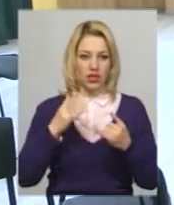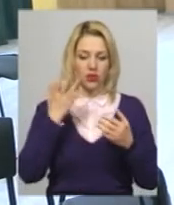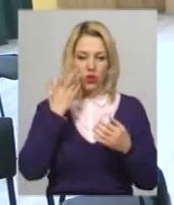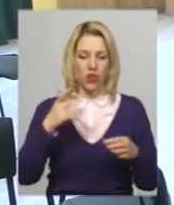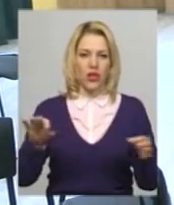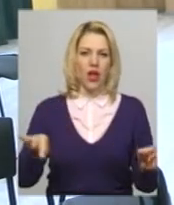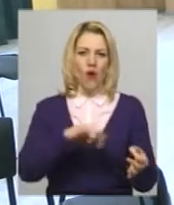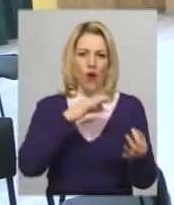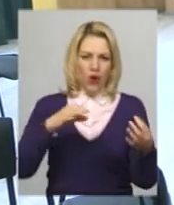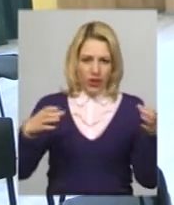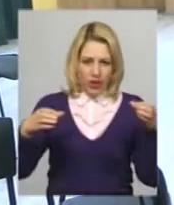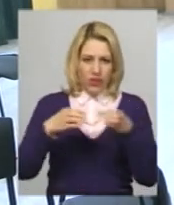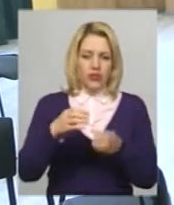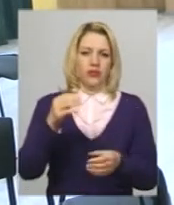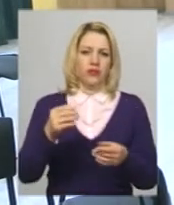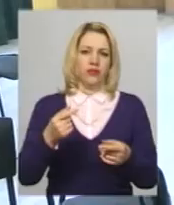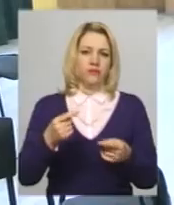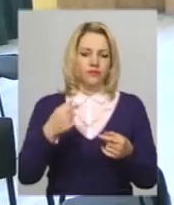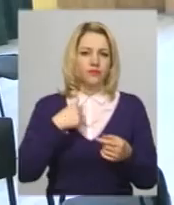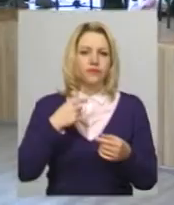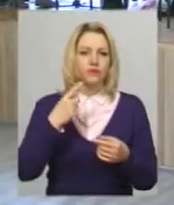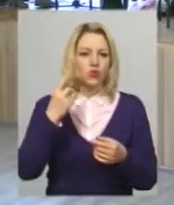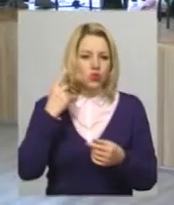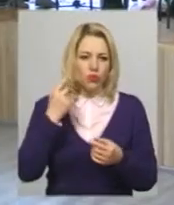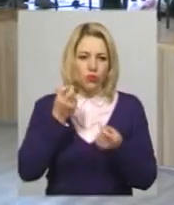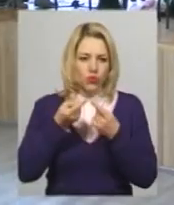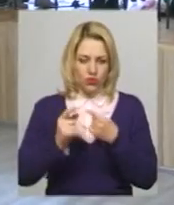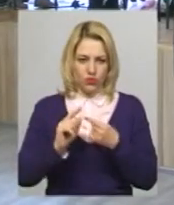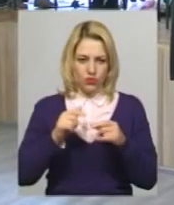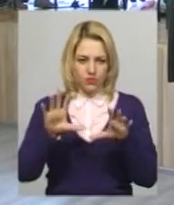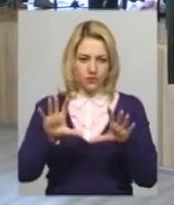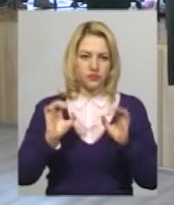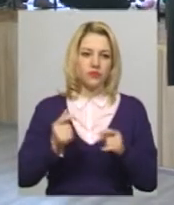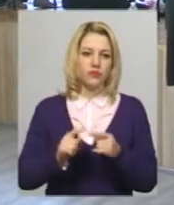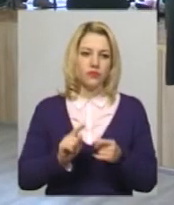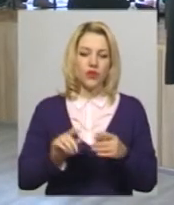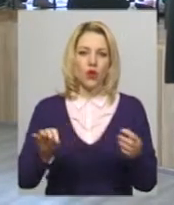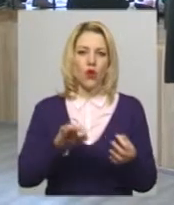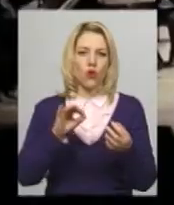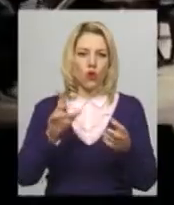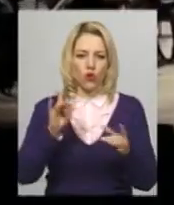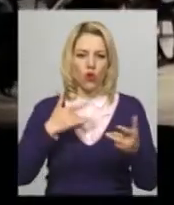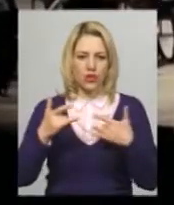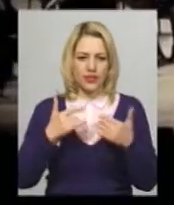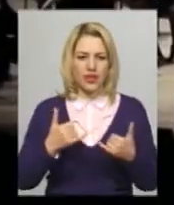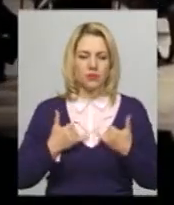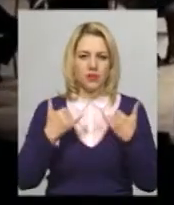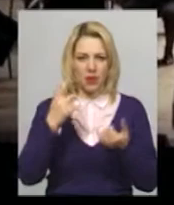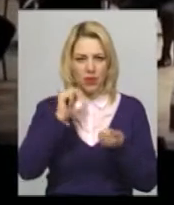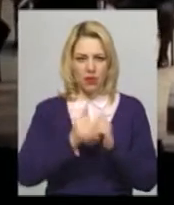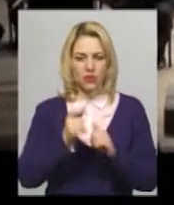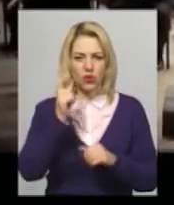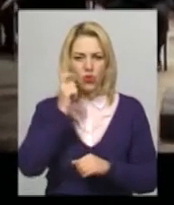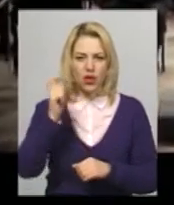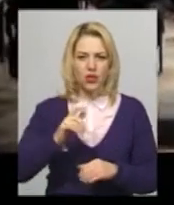граю, відхожу в сторону, то чую зовсім інші звучання. Концерт присвячений пам'яті видатного українського опорного співака Василя Сліпака.